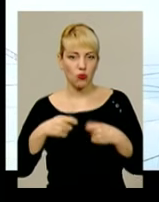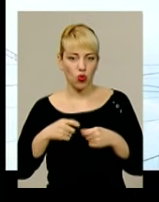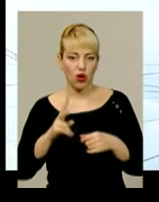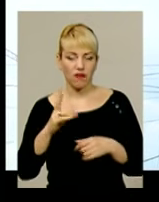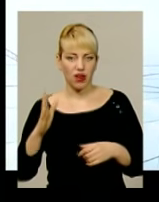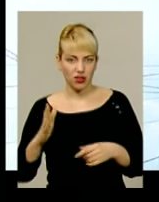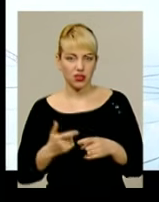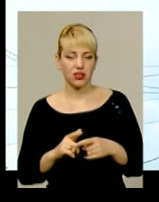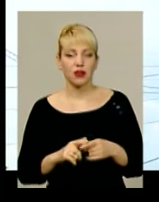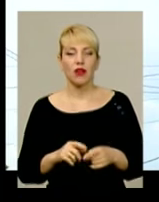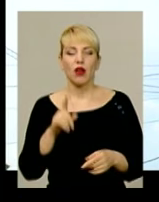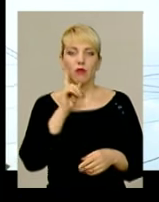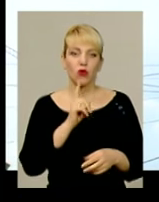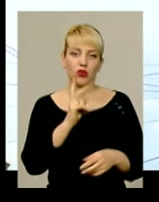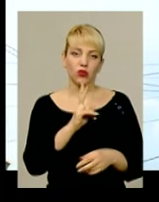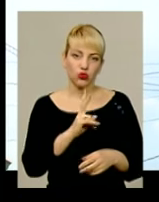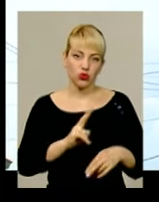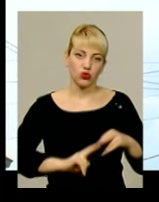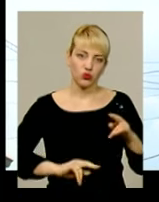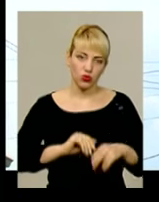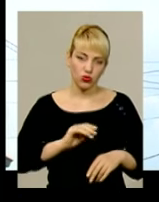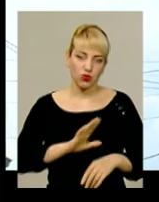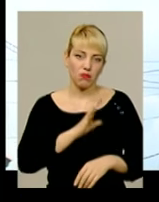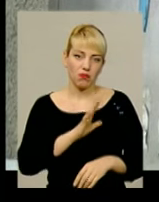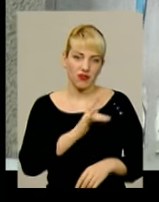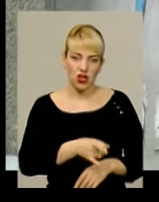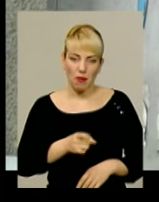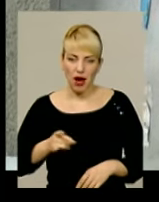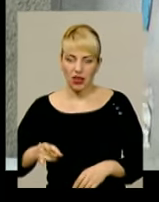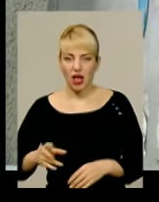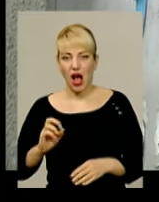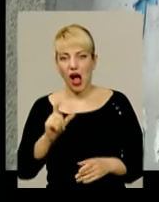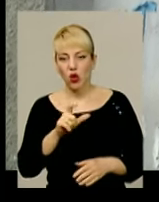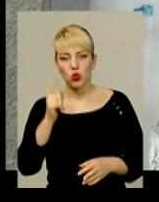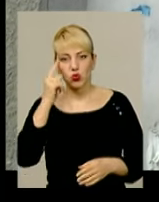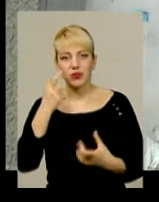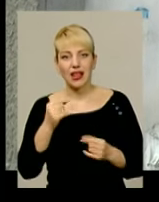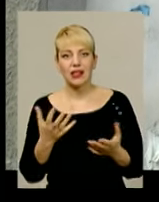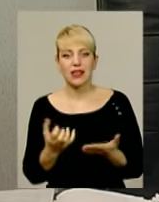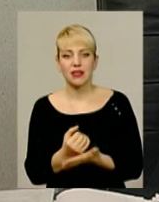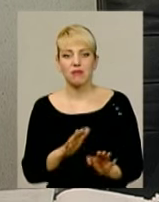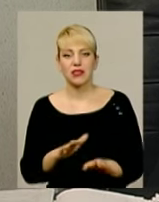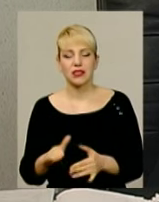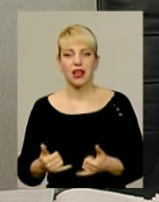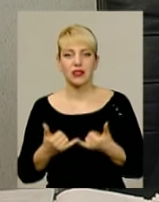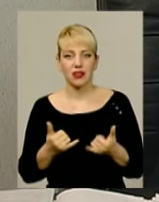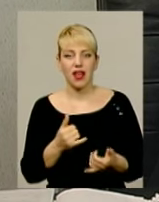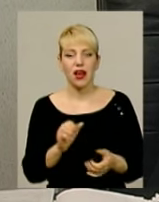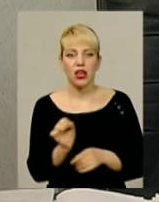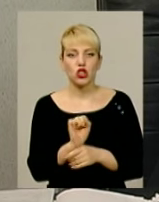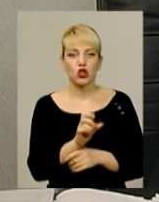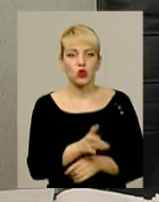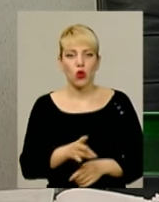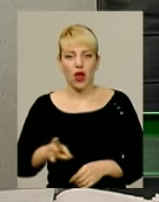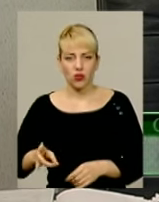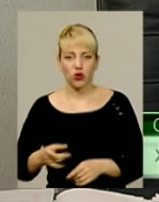А доки одні забудовують колишні паркінги, чиновники думають, де ще знайти місця для стоянок. Є гостра необхідність